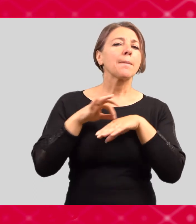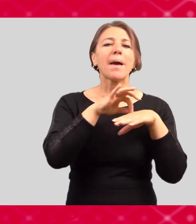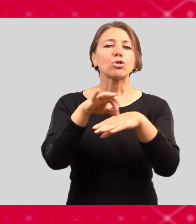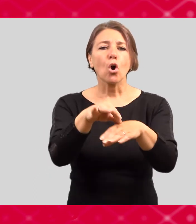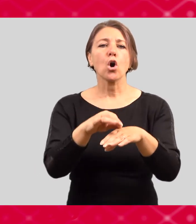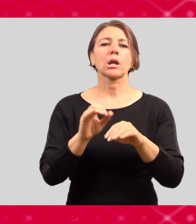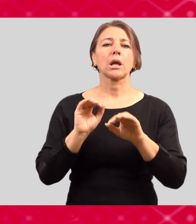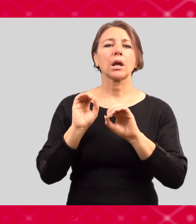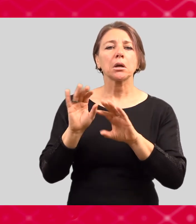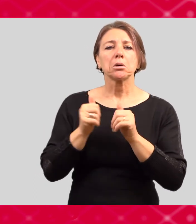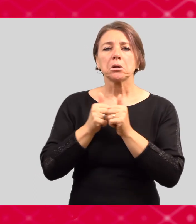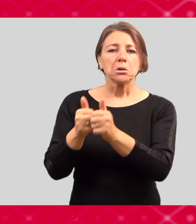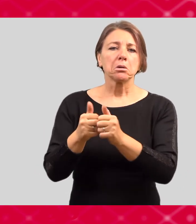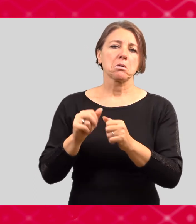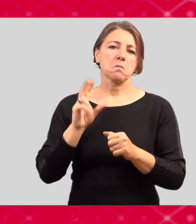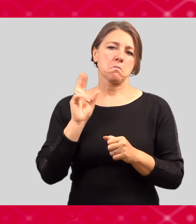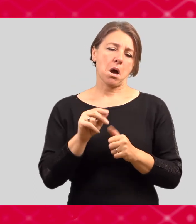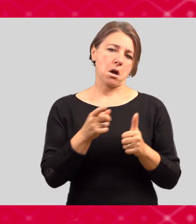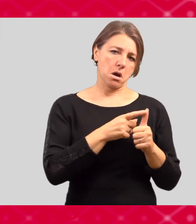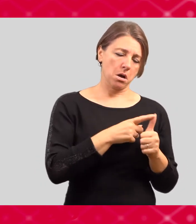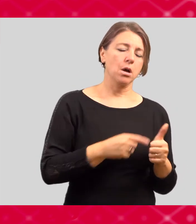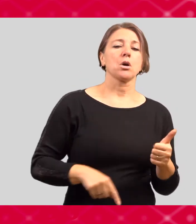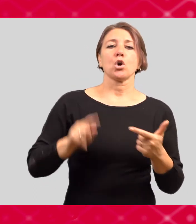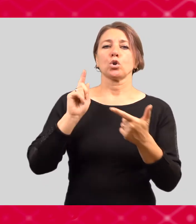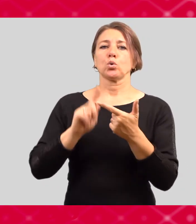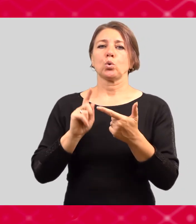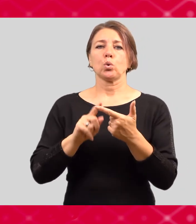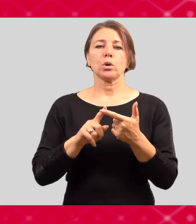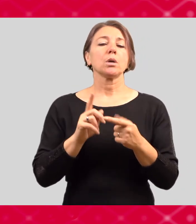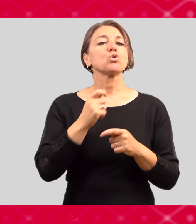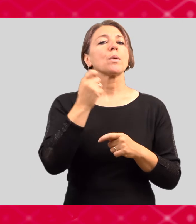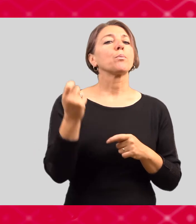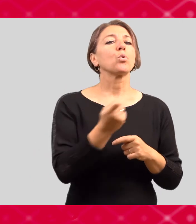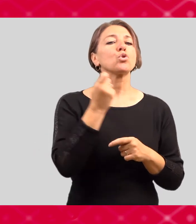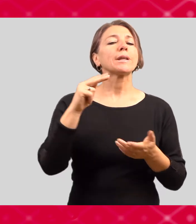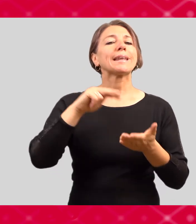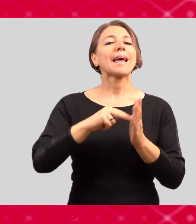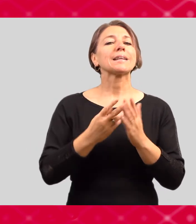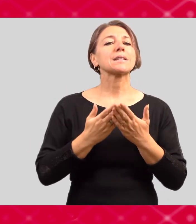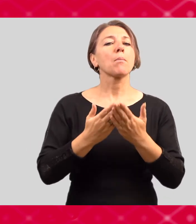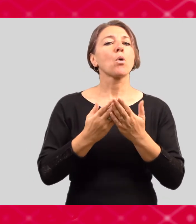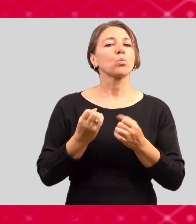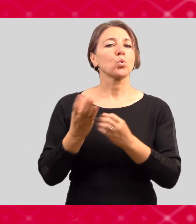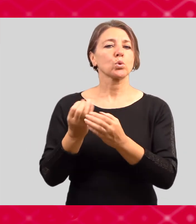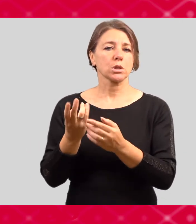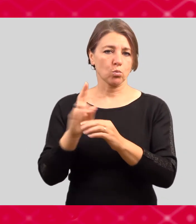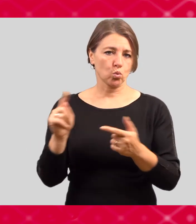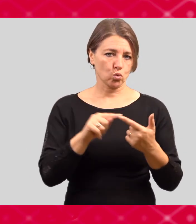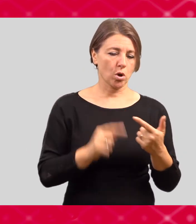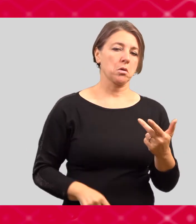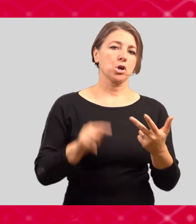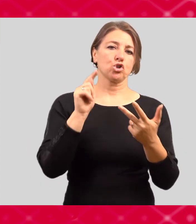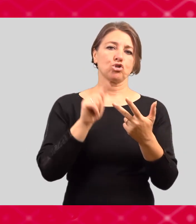mentoringového programu, takže to je vlastně jedna oblast. Další oblast je zapůjčení technických pomůcek.